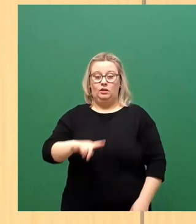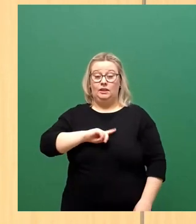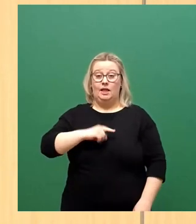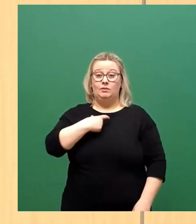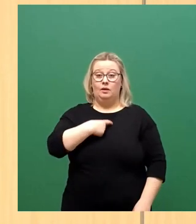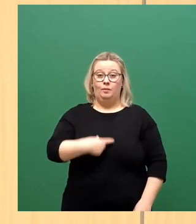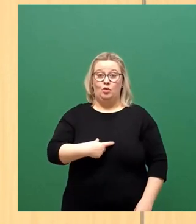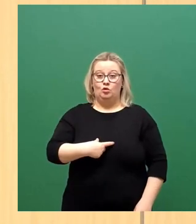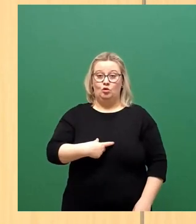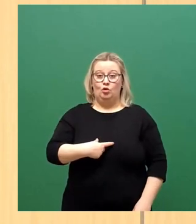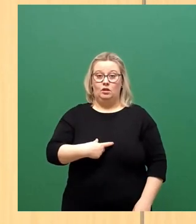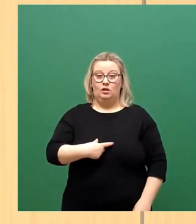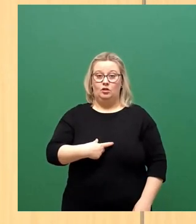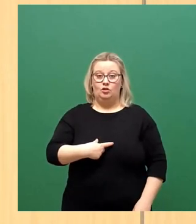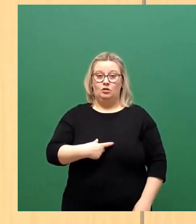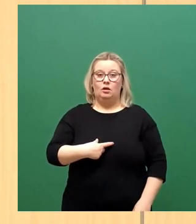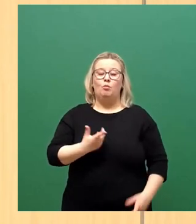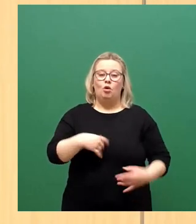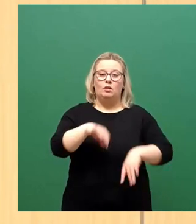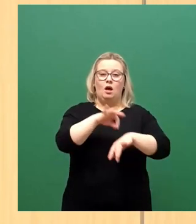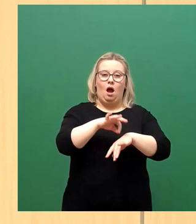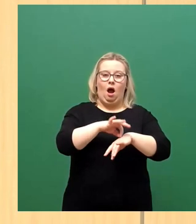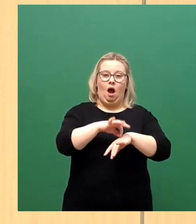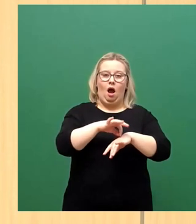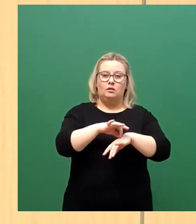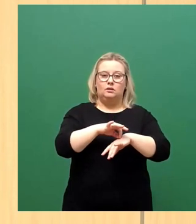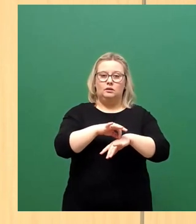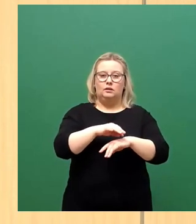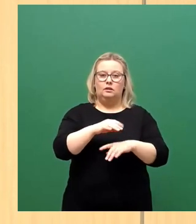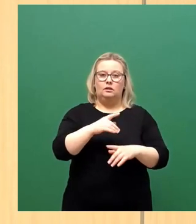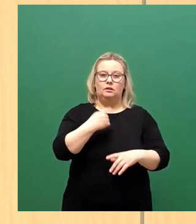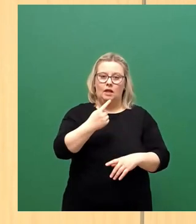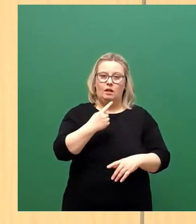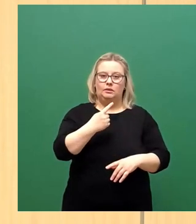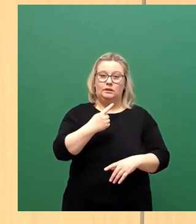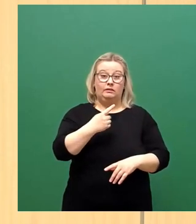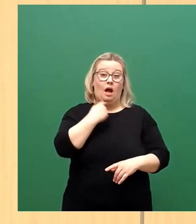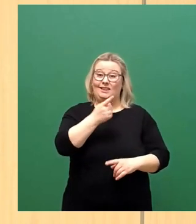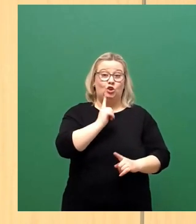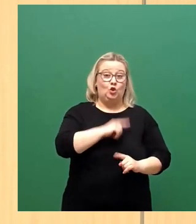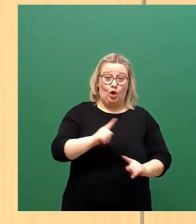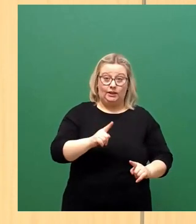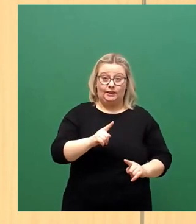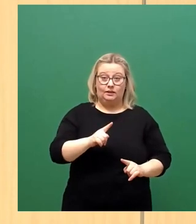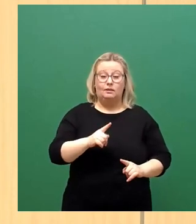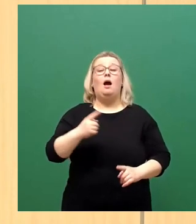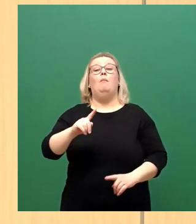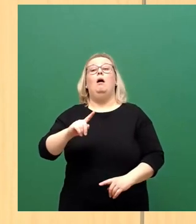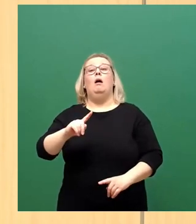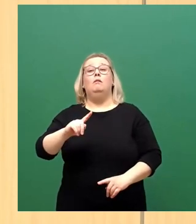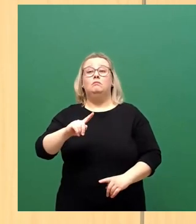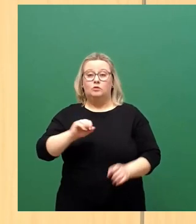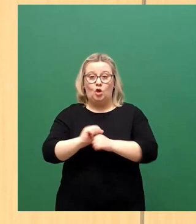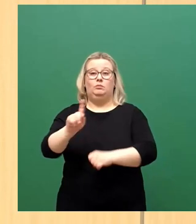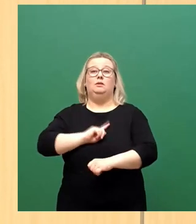gegen den ärztlichen Rat, Fachrichtung Onkologie in der Medizin, dennoch impfen lassen. Also wurde mir empfohlen, ich sollte es für mich persönlich nicht machen. Ich habe es